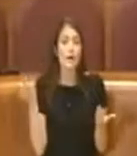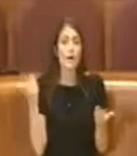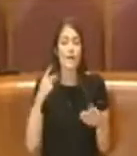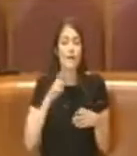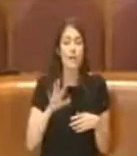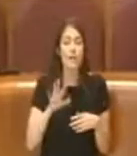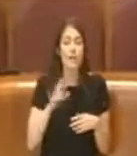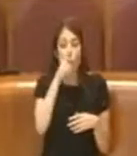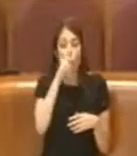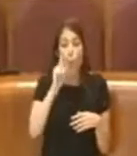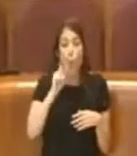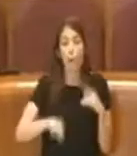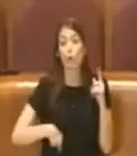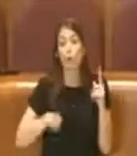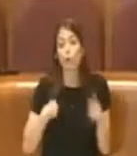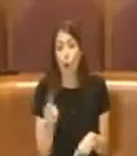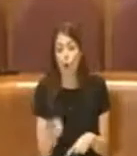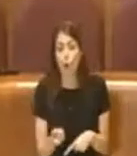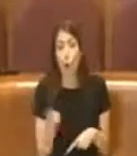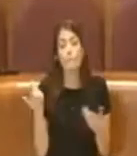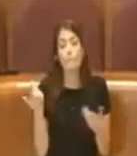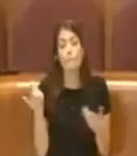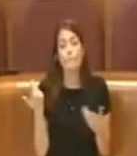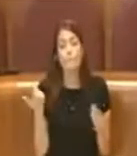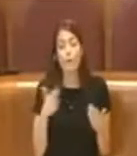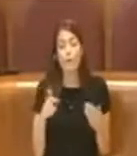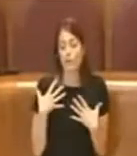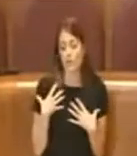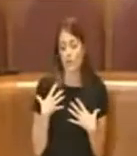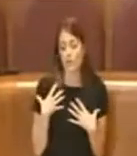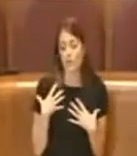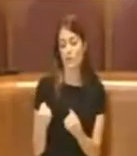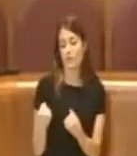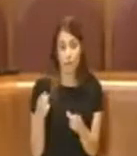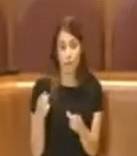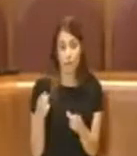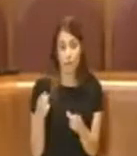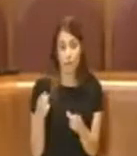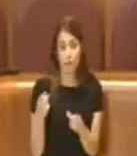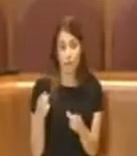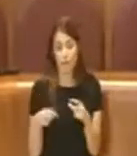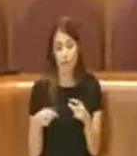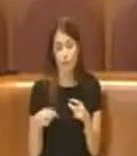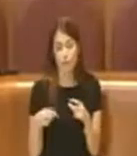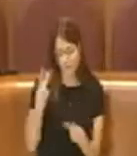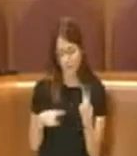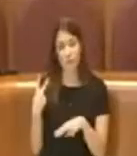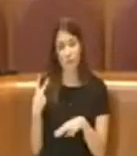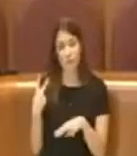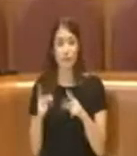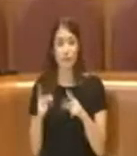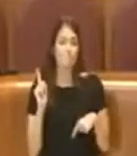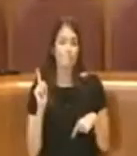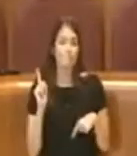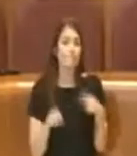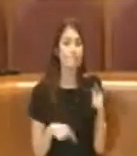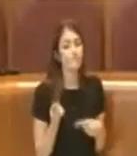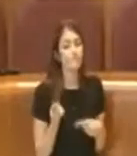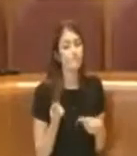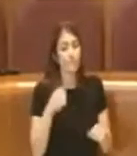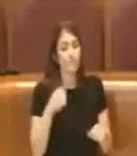25 luglio perché era stato proprio preso in quel momento e violentato e poi dopo